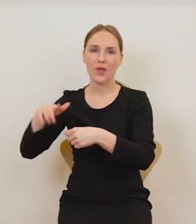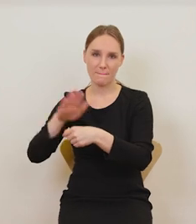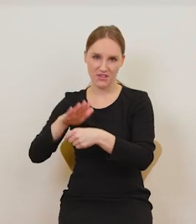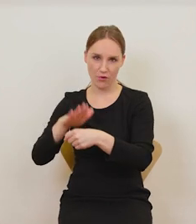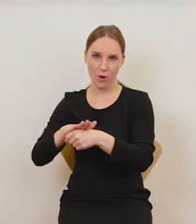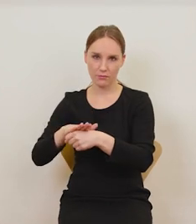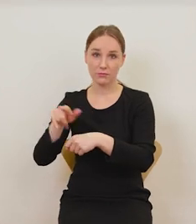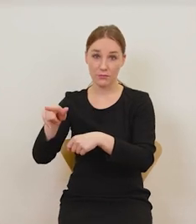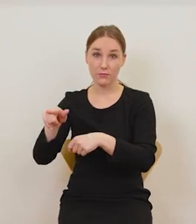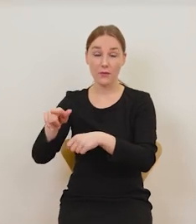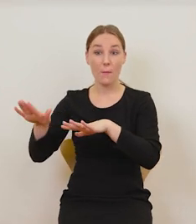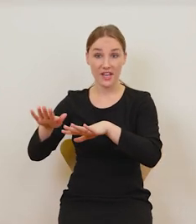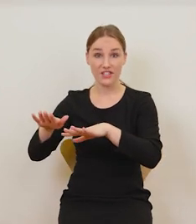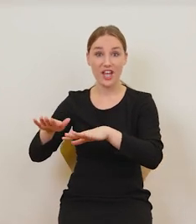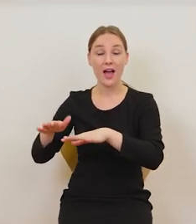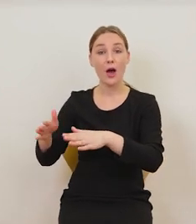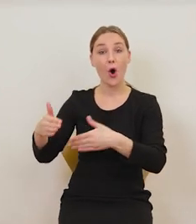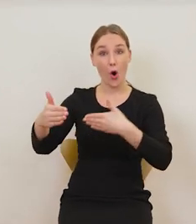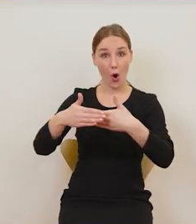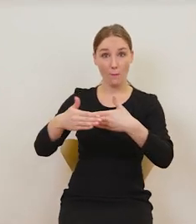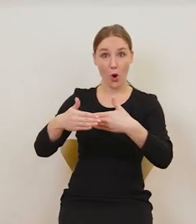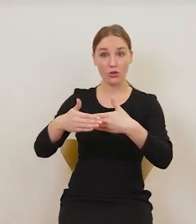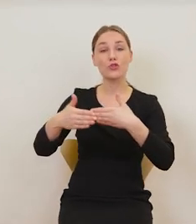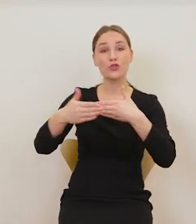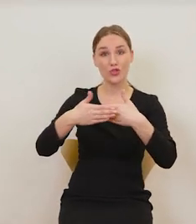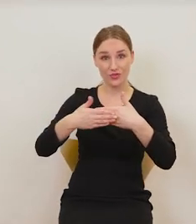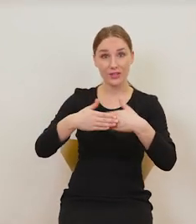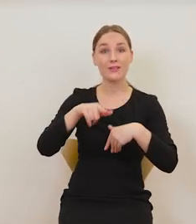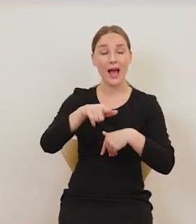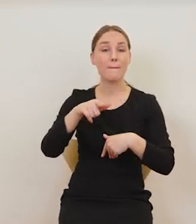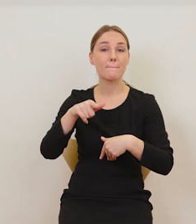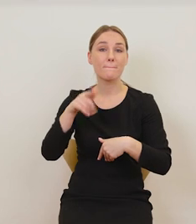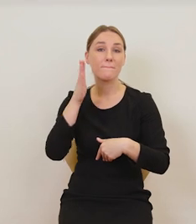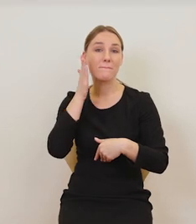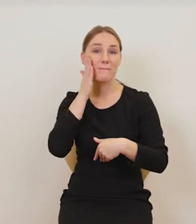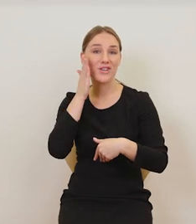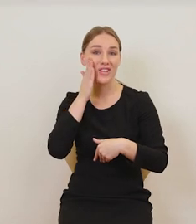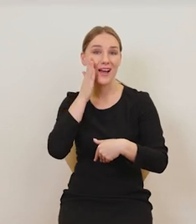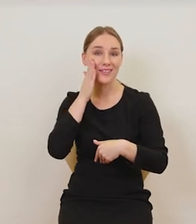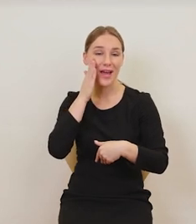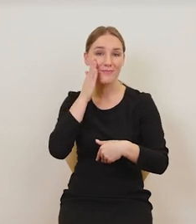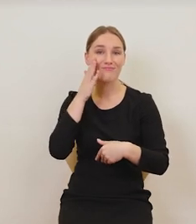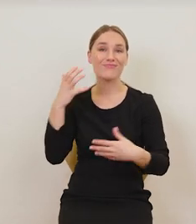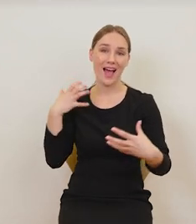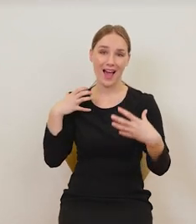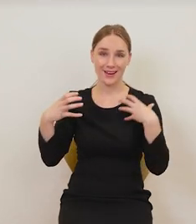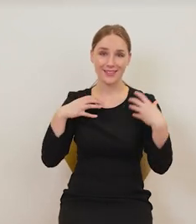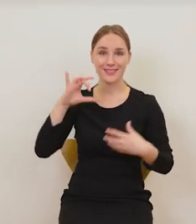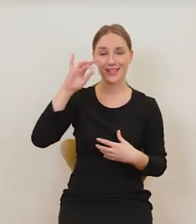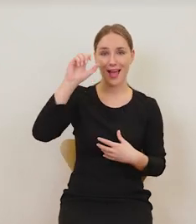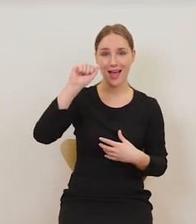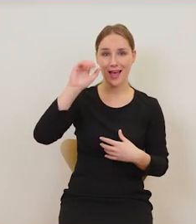Obok tego browaru, drzwi w drzwi, miał swoje mieszkanie właśnie artysta Gabriel Metzu.